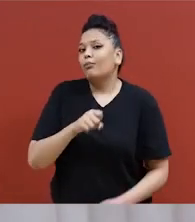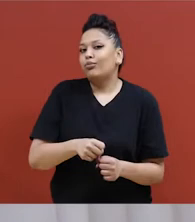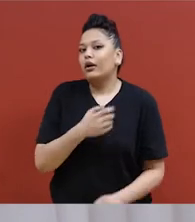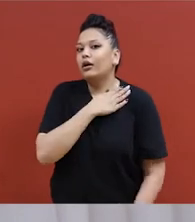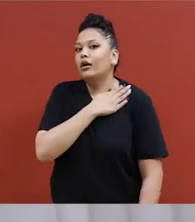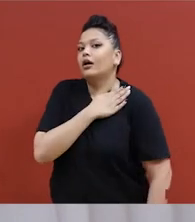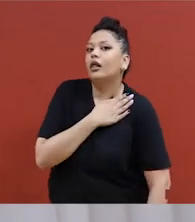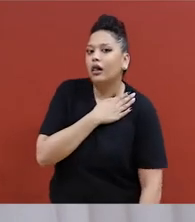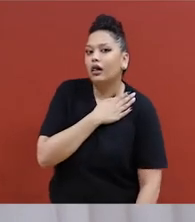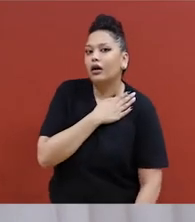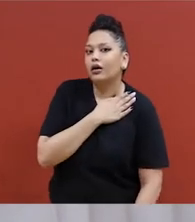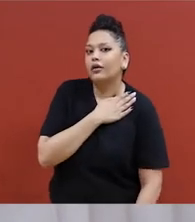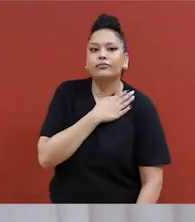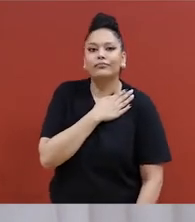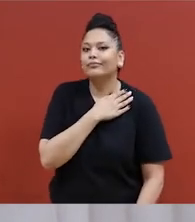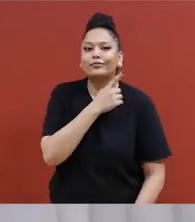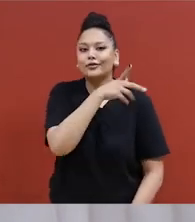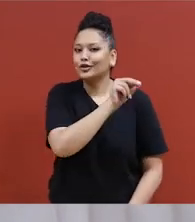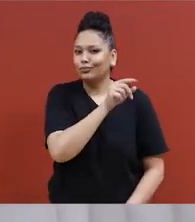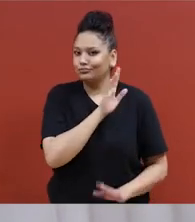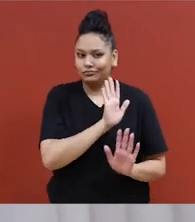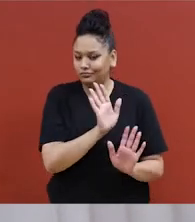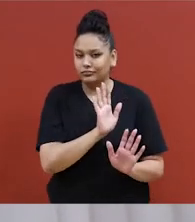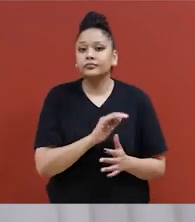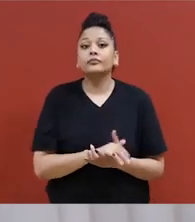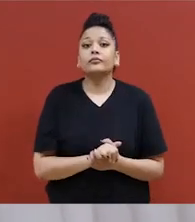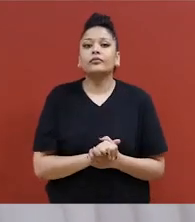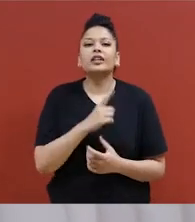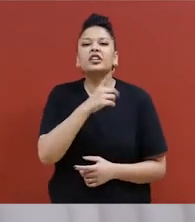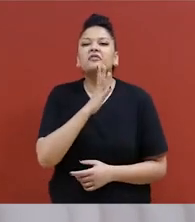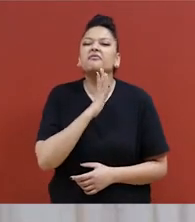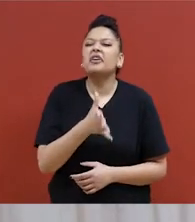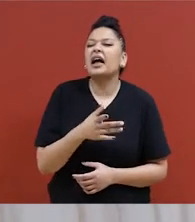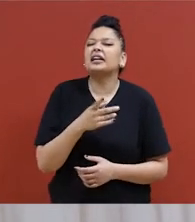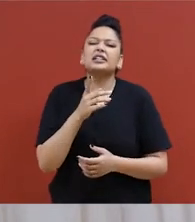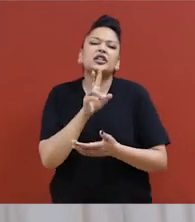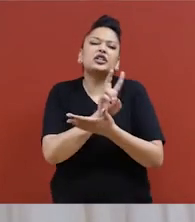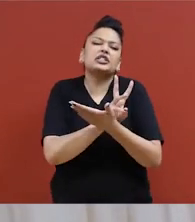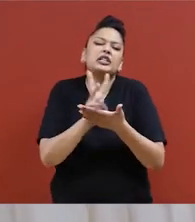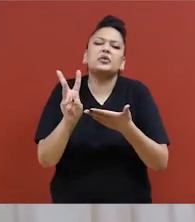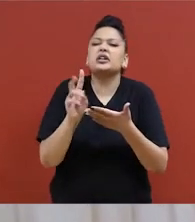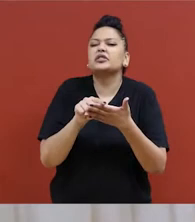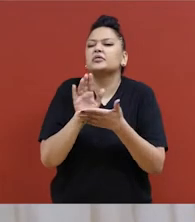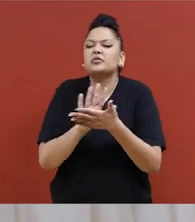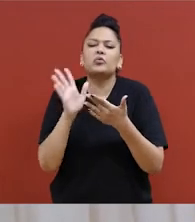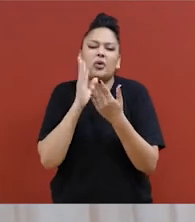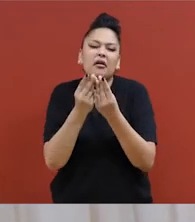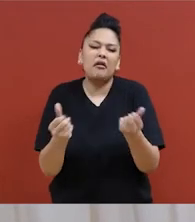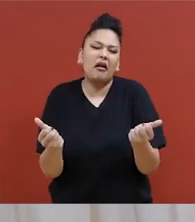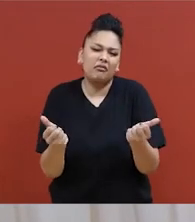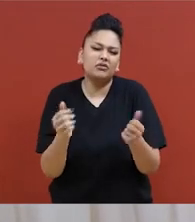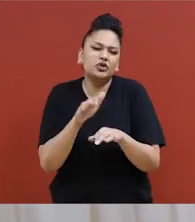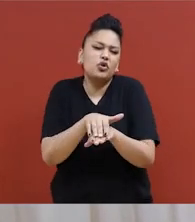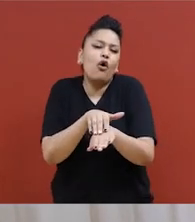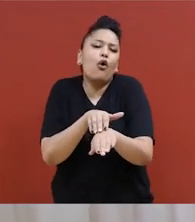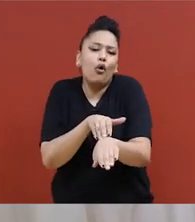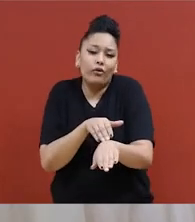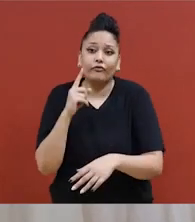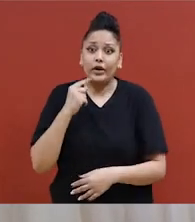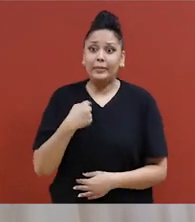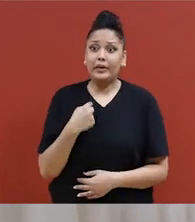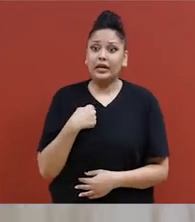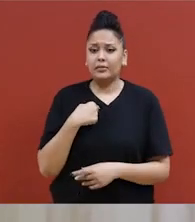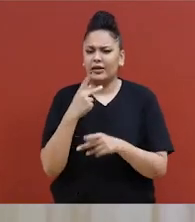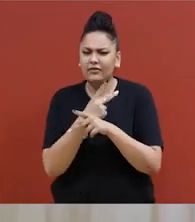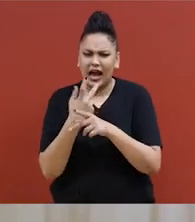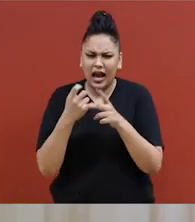tombe. L'attaquant va-t-il en mourir? Non. Il se rétablira dans environ six à huit semaines, ce qui pourrait me donner le temps de